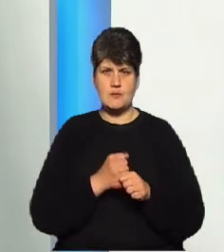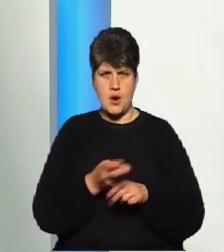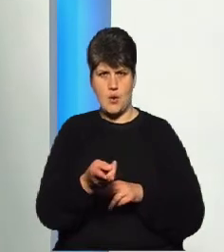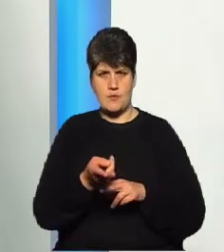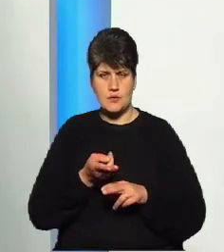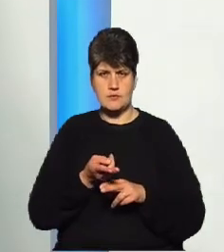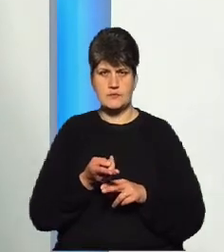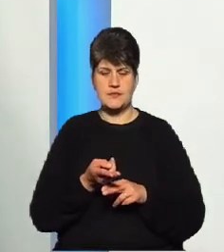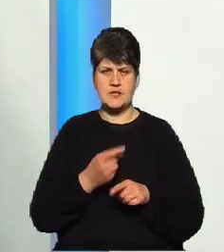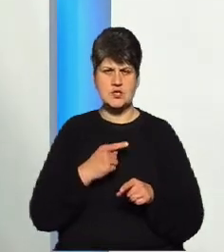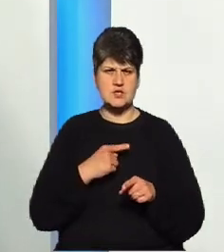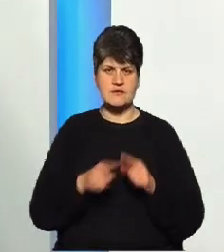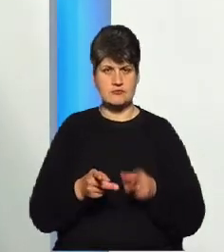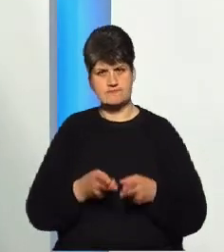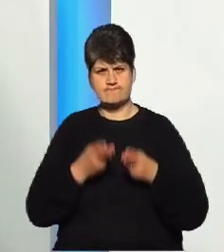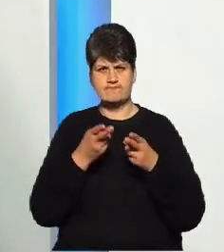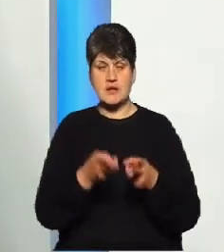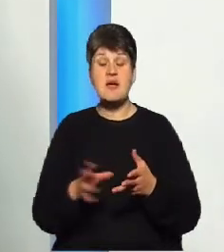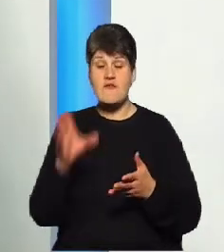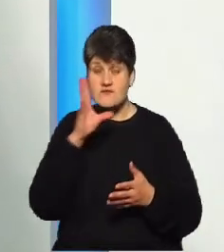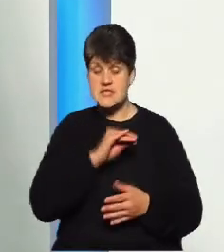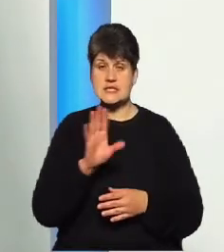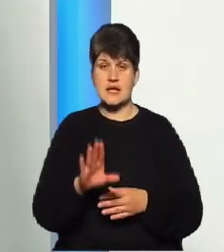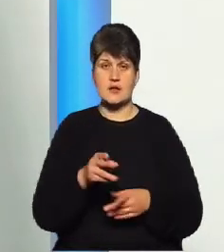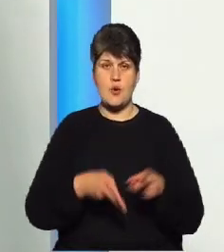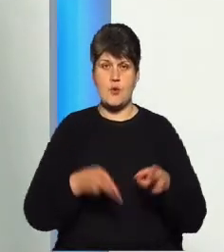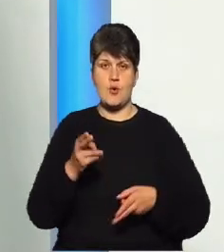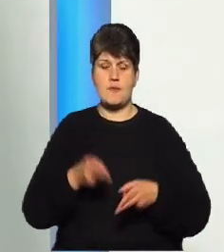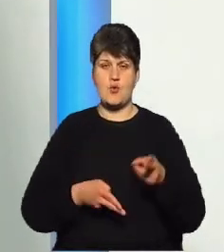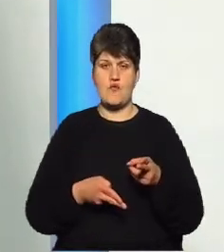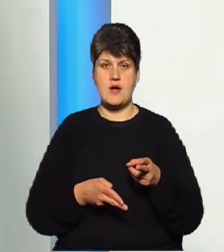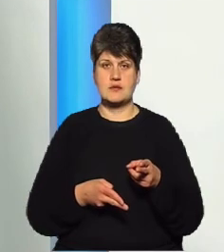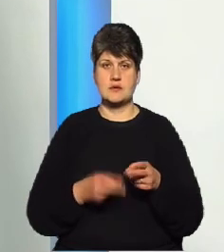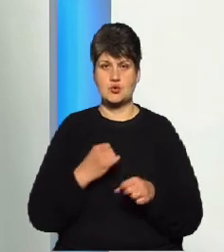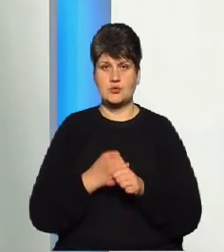в операційну, і ми встигли його пропорувати і навести там порядок.